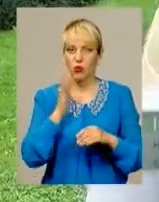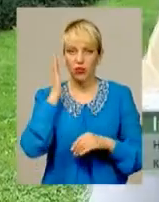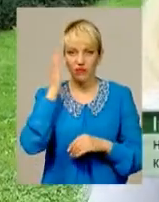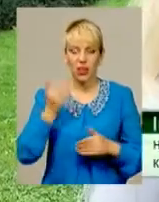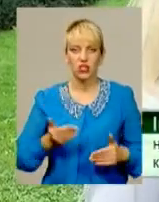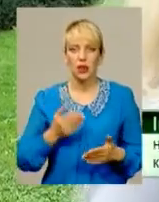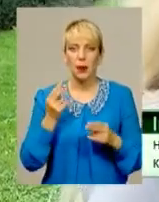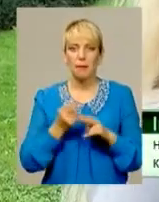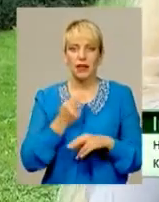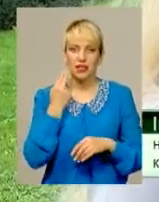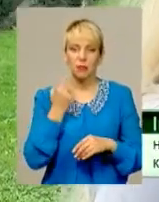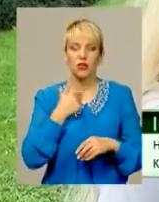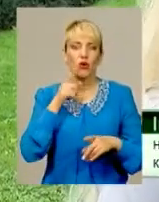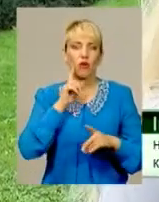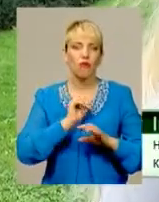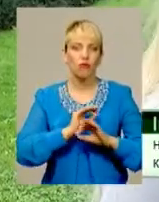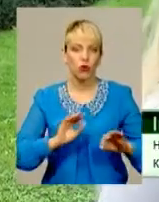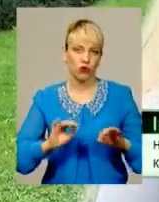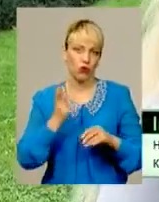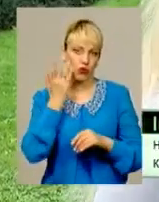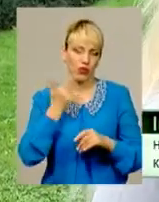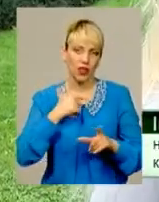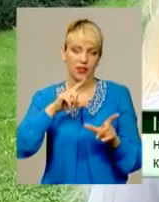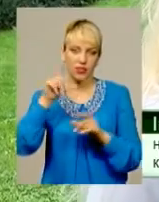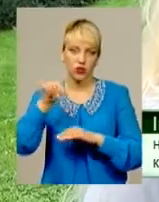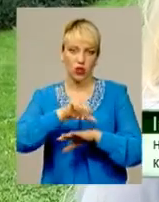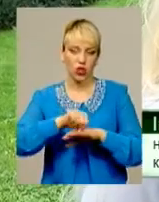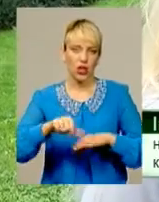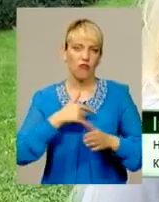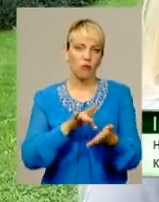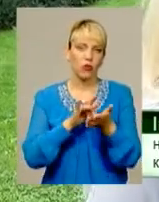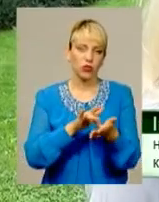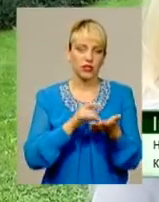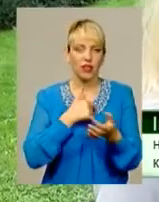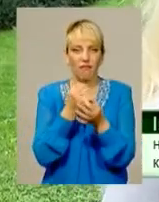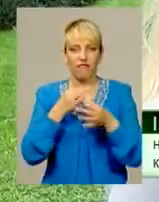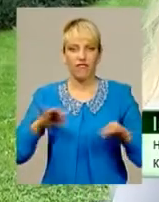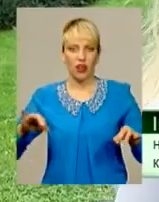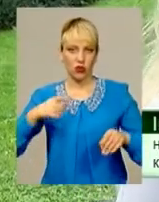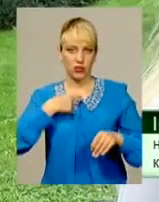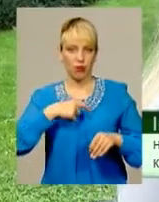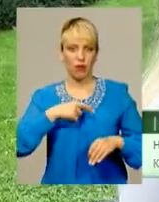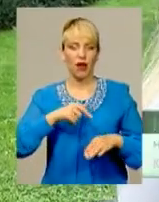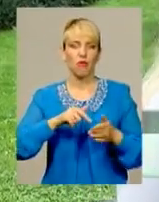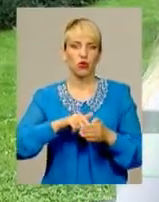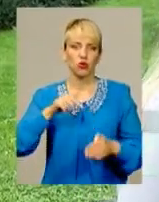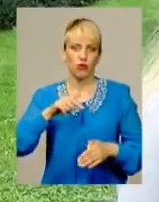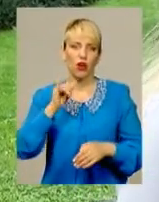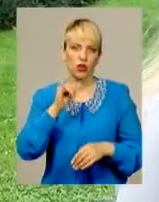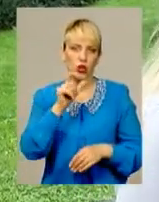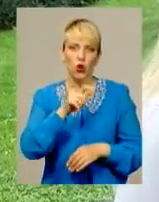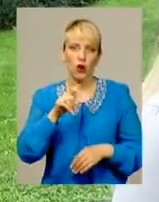їду за кордон в якісь поїздки, і я себе абсолютно вільно почуваю, тому що дуже багато людей насправді говорять англійською.